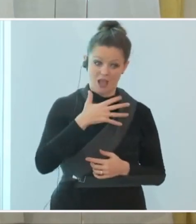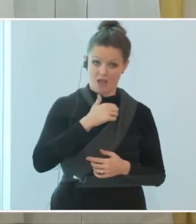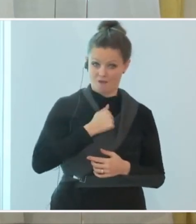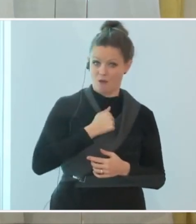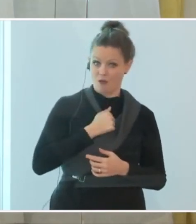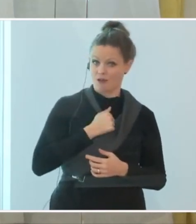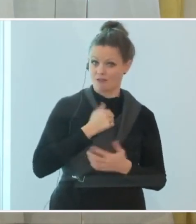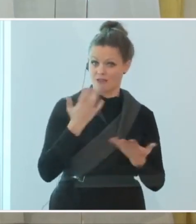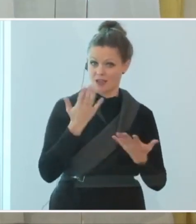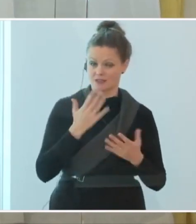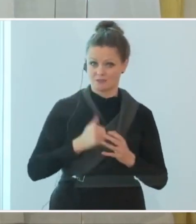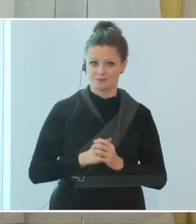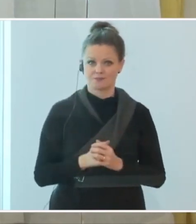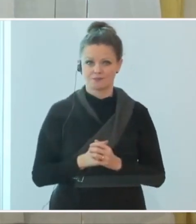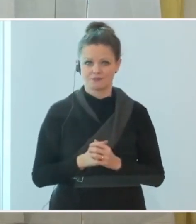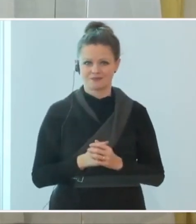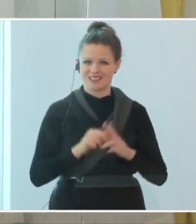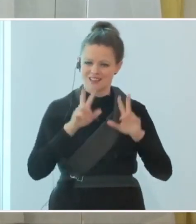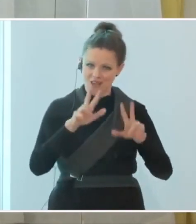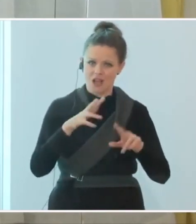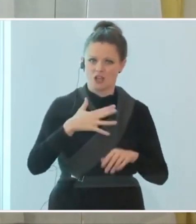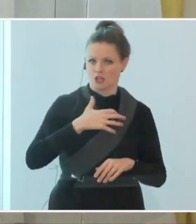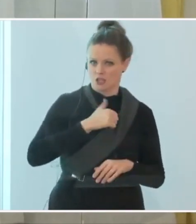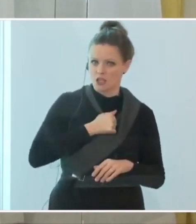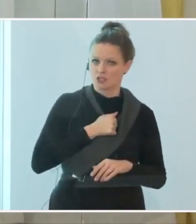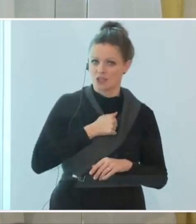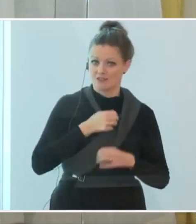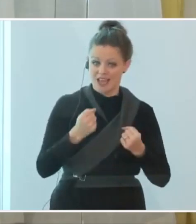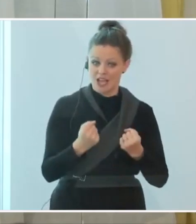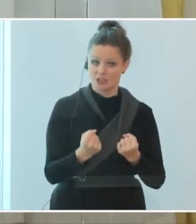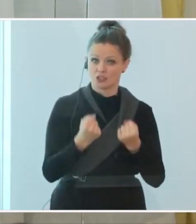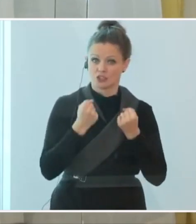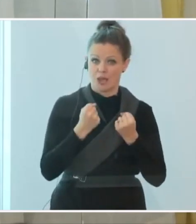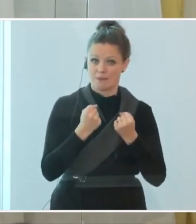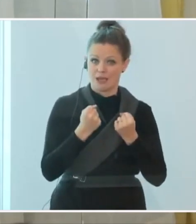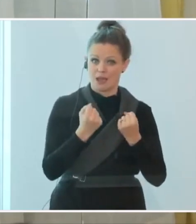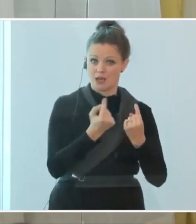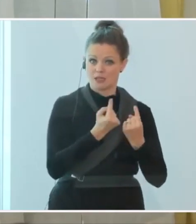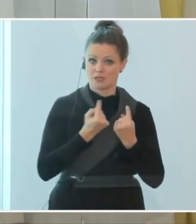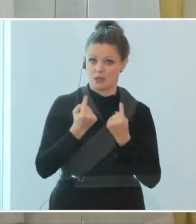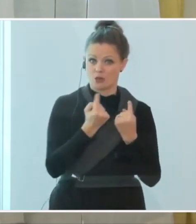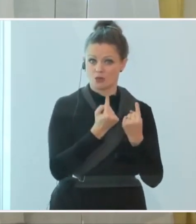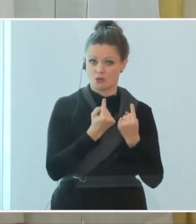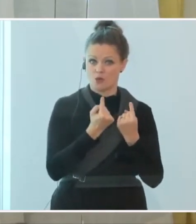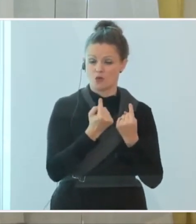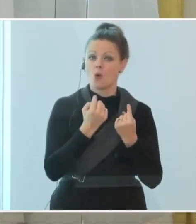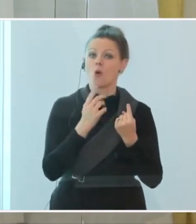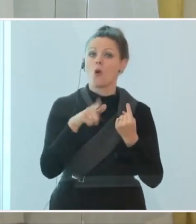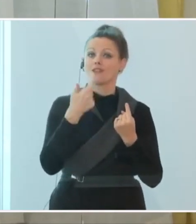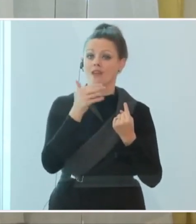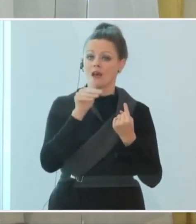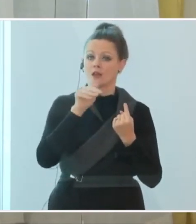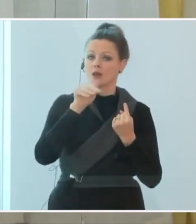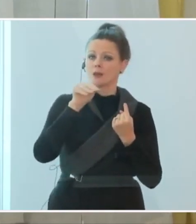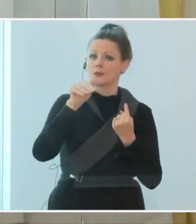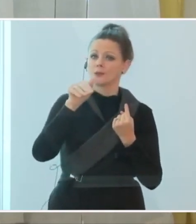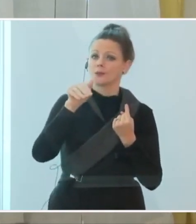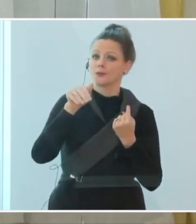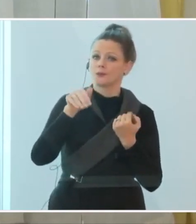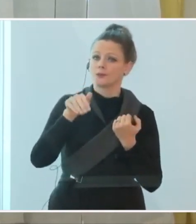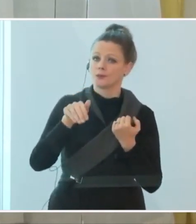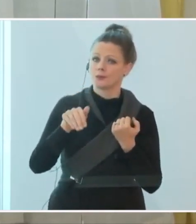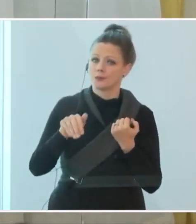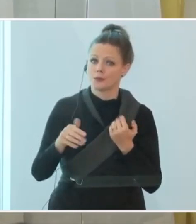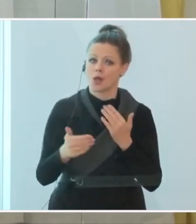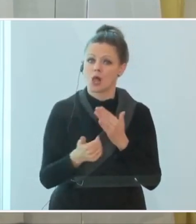können, ist, dass es wirklich gelungen ist, eine Stabilisierung und daraufhin eine Absenkung der